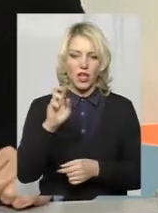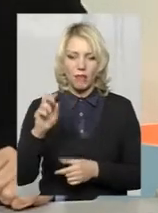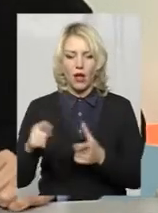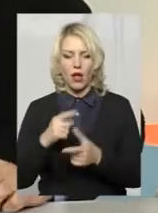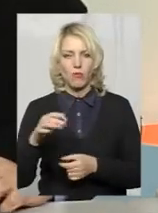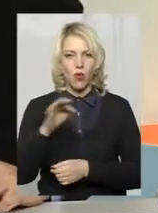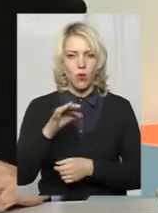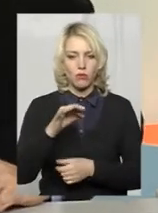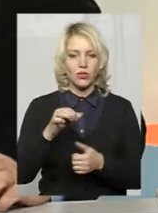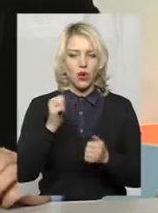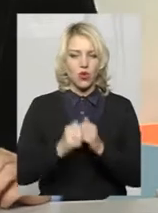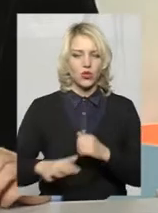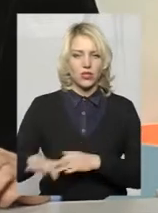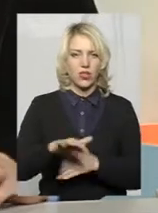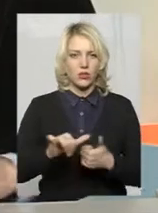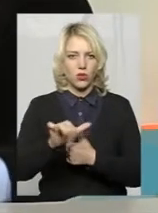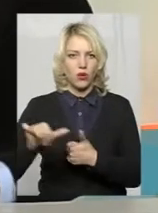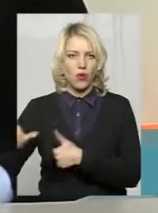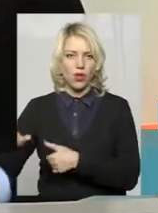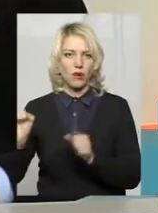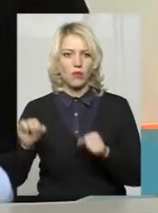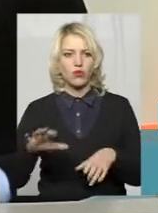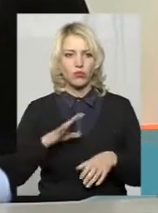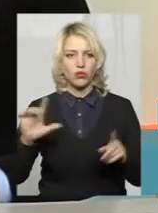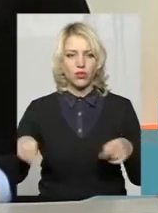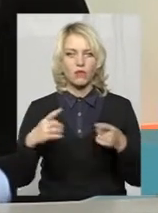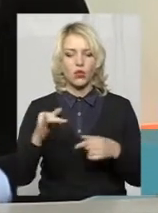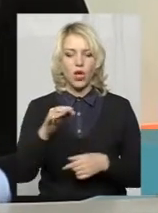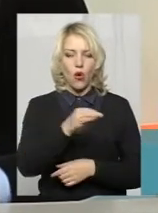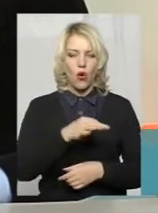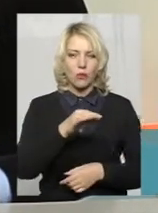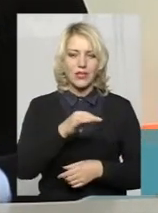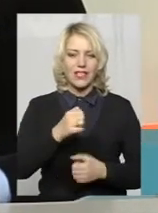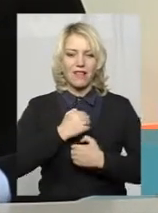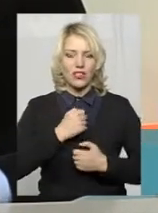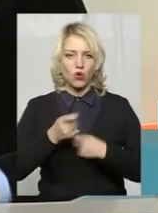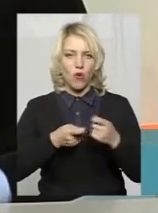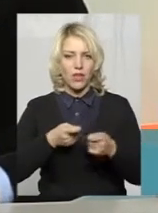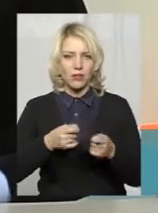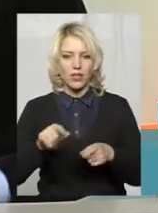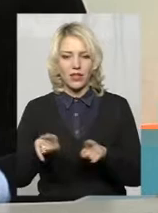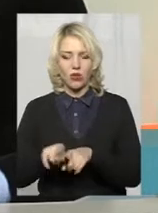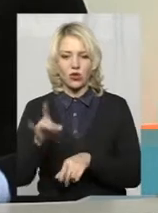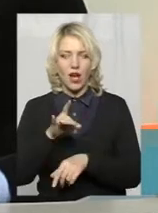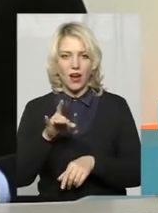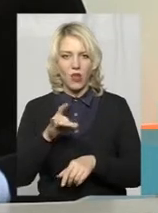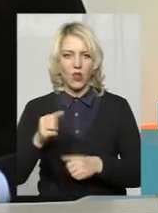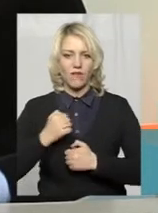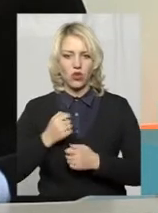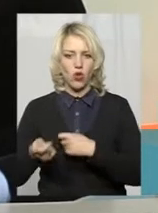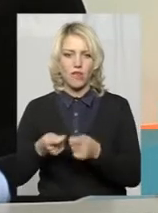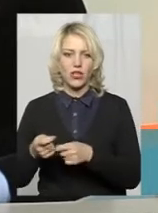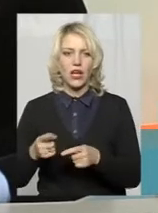в кожному території окремо. Може бути створена як обласна військова адміністрація, так і районна військова адміністрація.